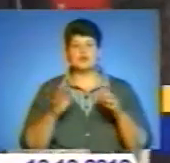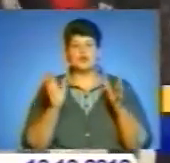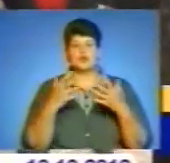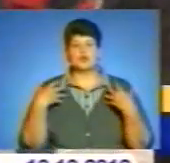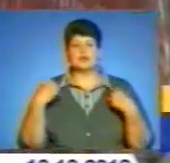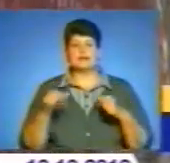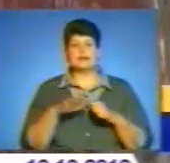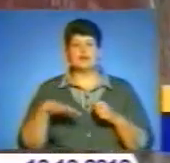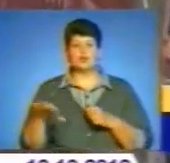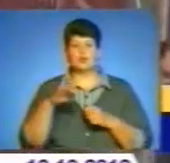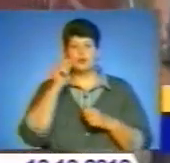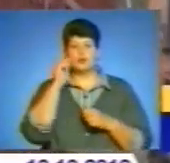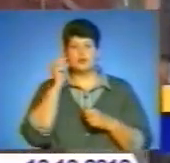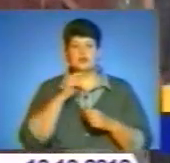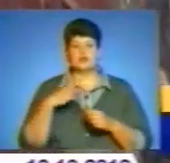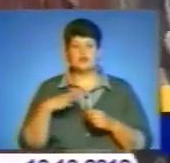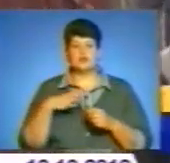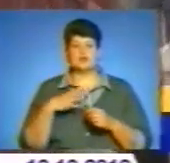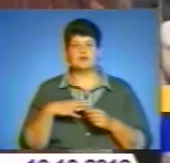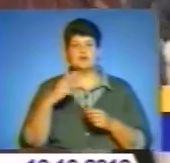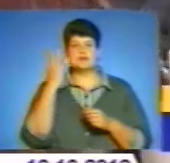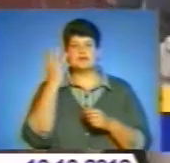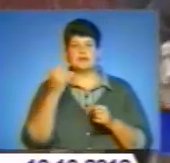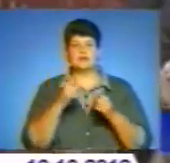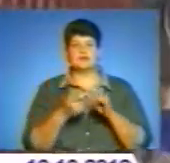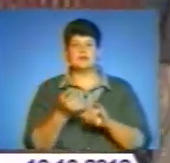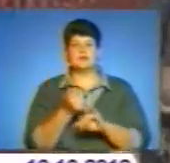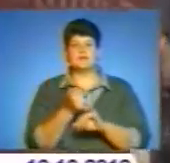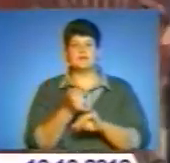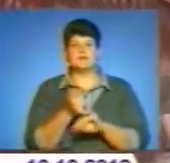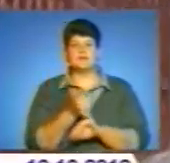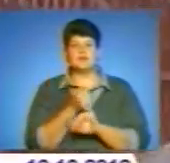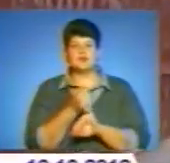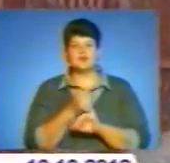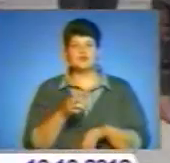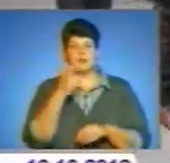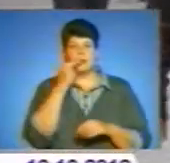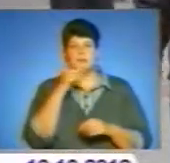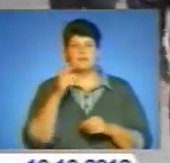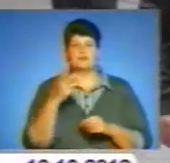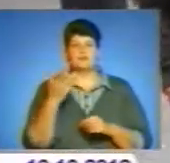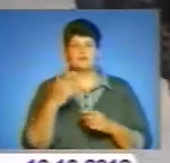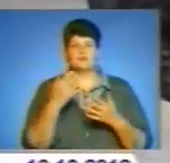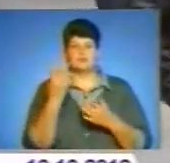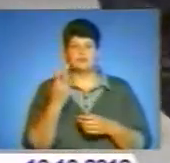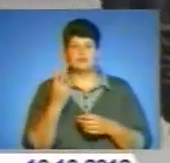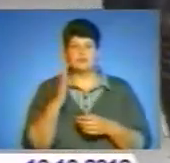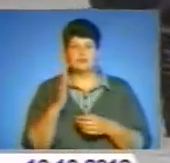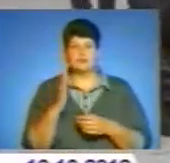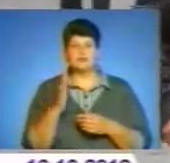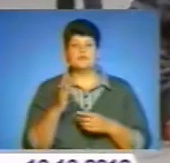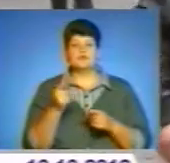діти. Подробиці у сюжеті. Згідно з прогнозами Всесвітньої організації охорони здоров'я, на території України